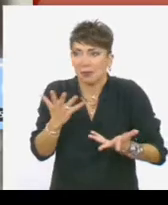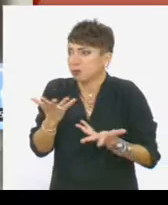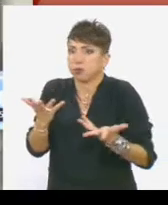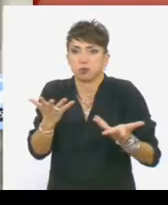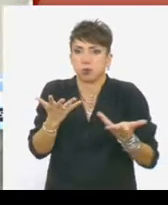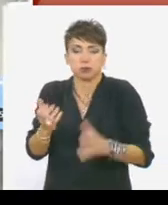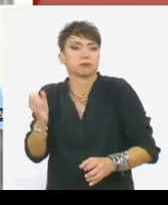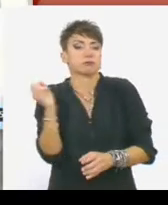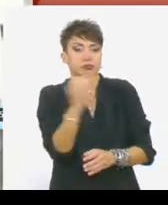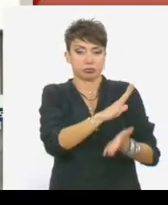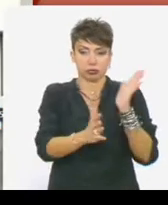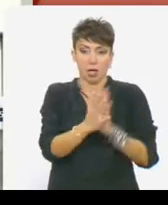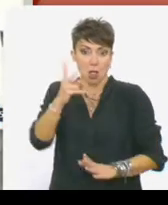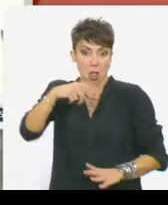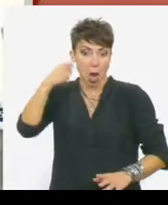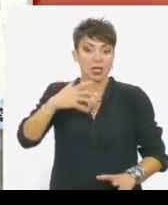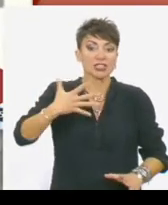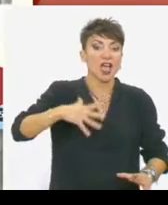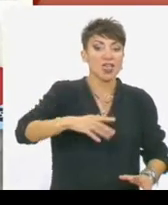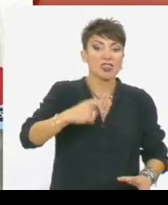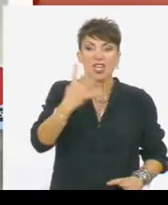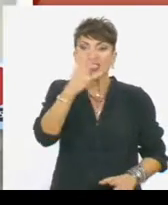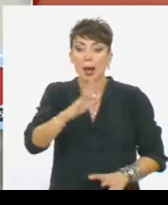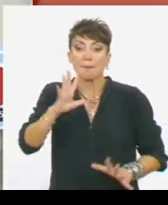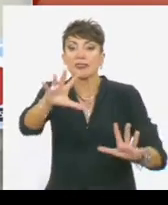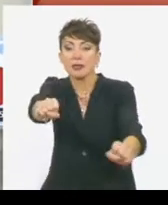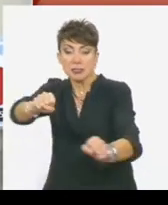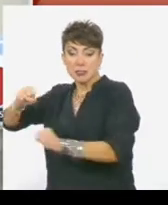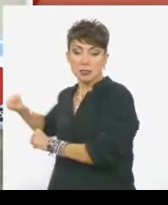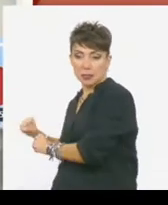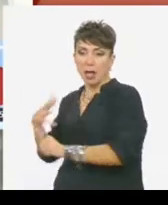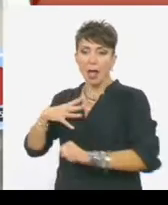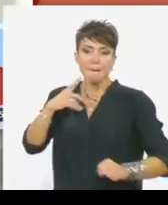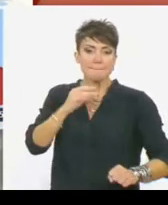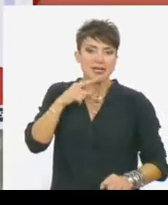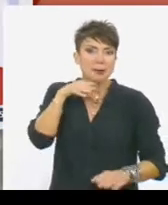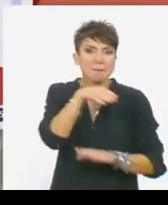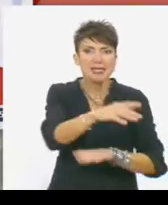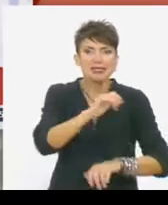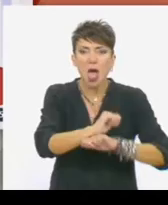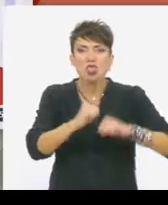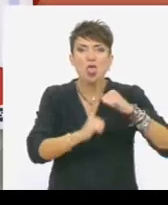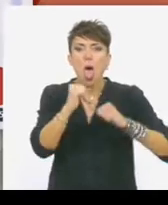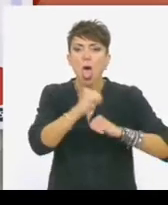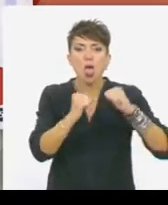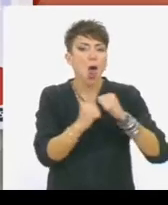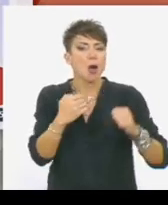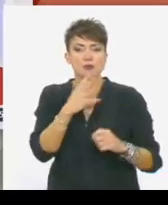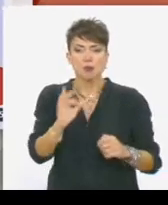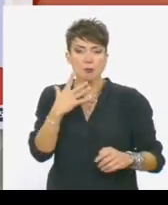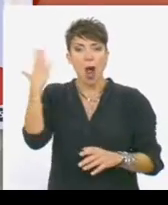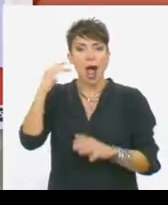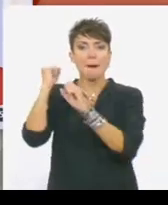Σε έξαλλη κατάσταση οι δύο γονείς ζητούν πίσω τα τέσσερα παιδιά τους, τα οποία βρίσκονται όπως λένε στη δομή, με εισαγγελική εντολή από το